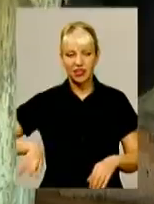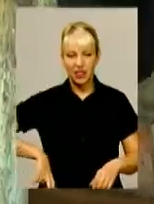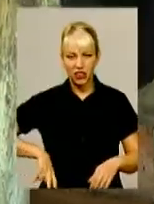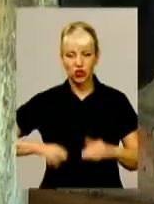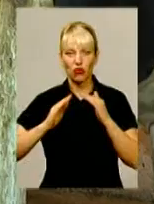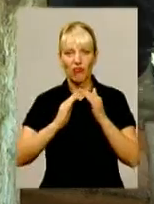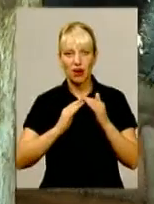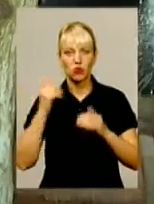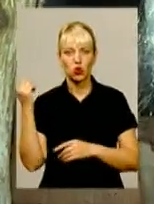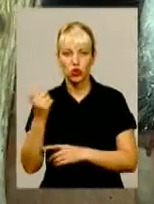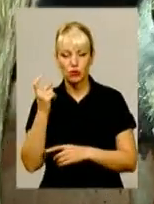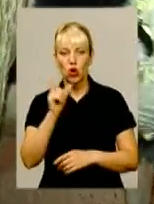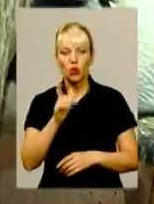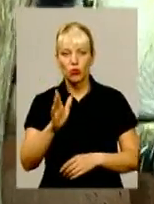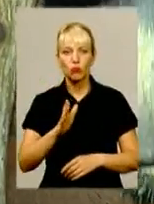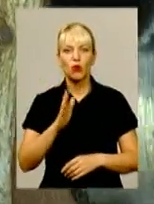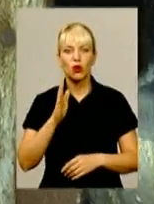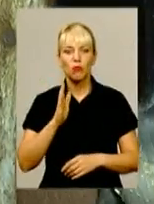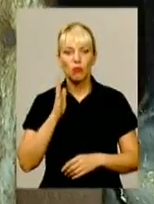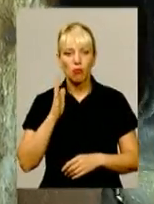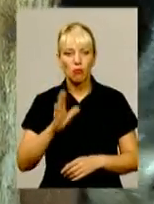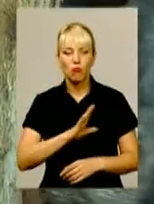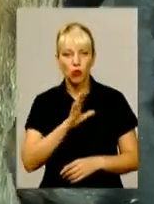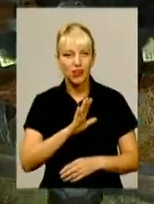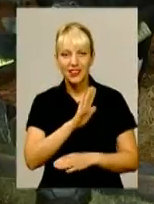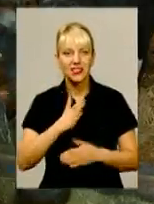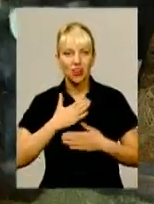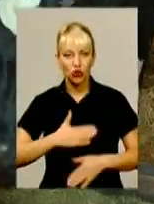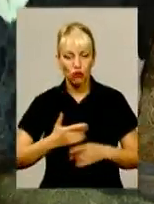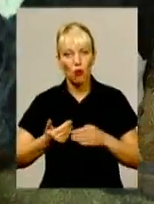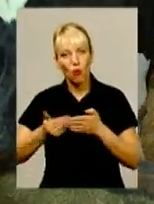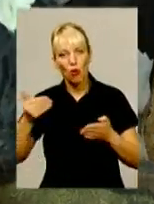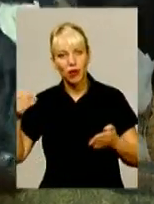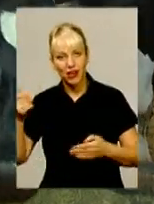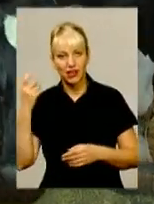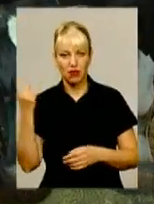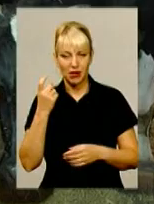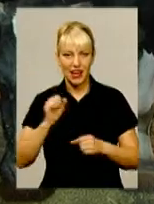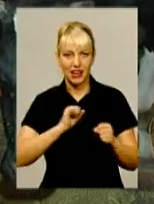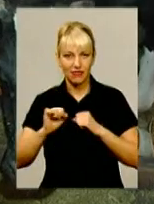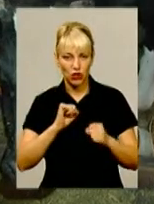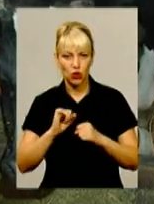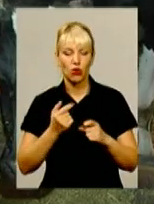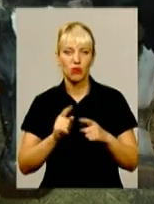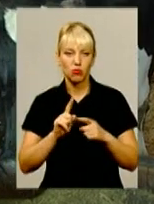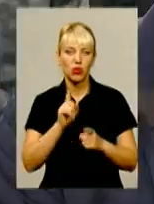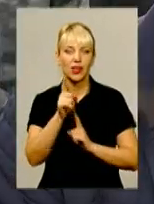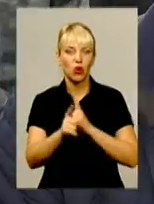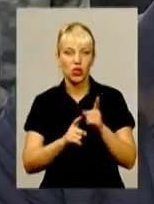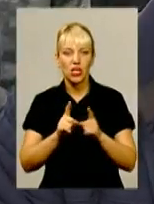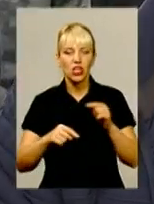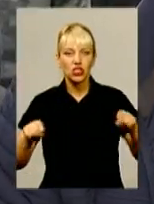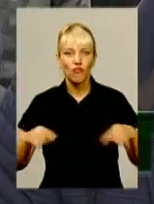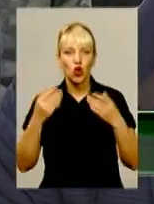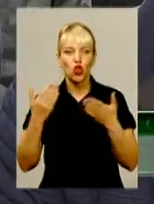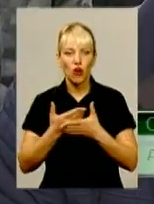господарства. Каже, люди були незадоволені попереднім керівником. Тому прийняли рішення про реорганізацію і створення нового кооперативу. Всі